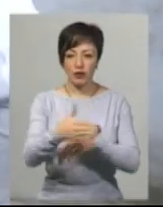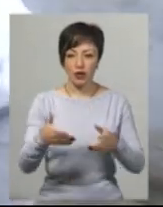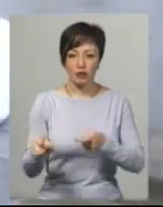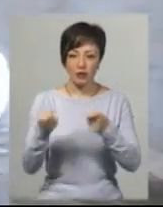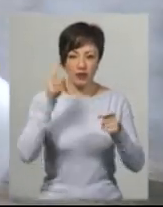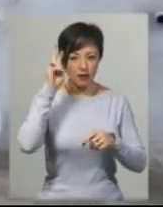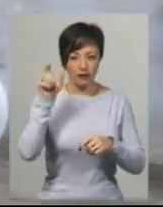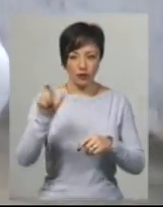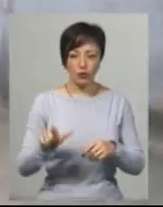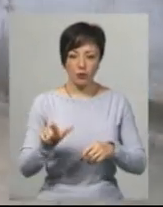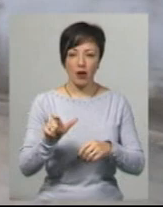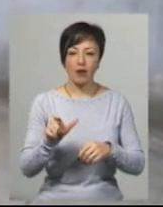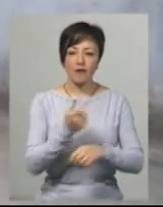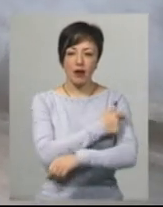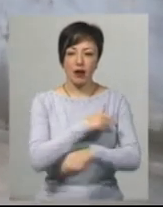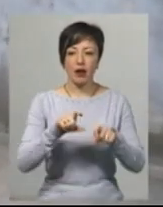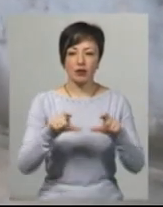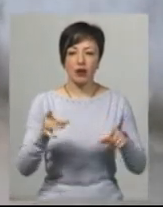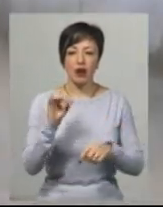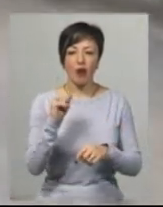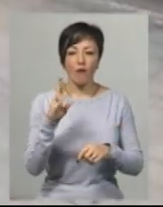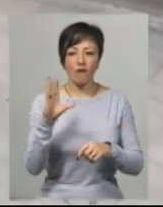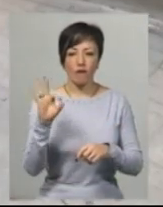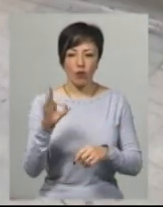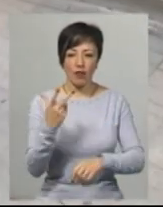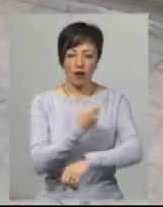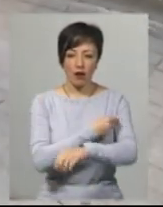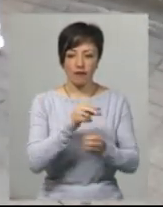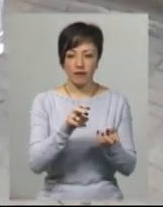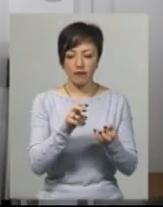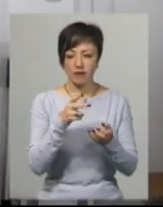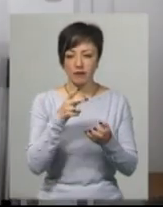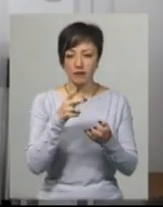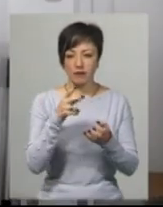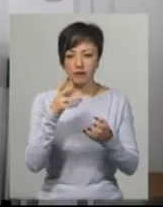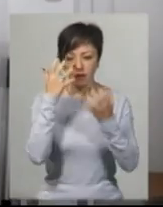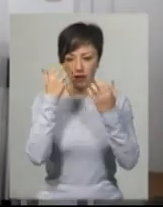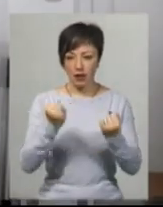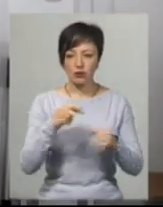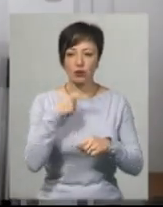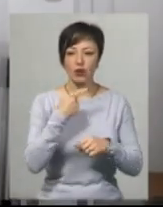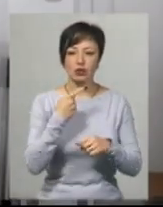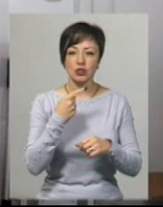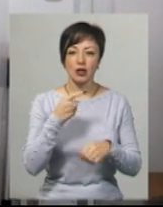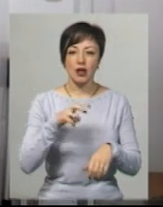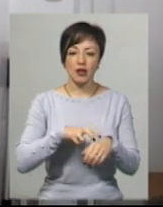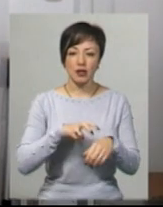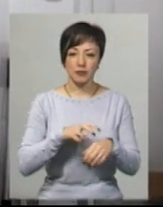невідомий вид лікарню у Хмельницькому мікрорайоні Ракове на ефтаназію, каже ветеринарний лікар Василь Вовк. «Людина